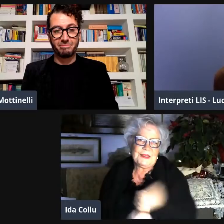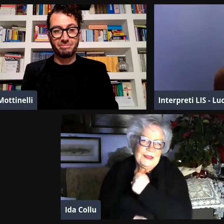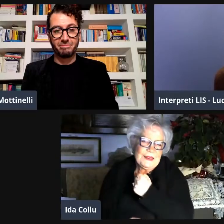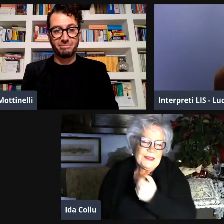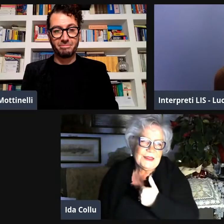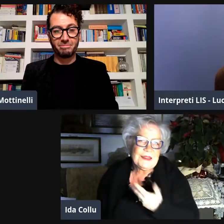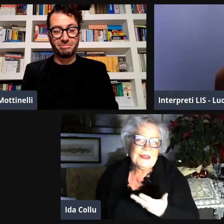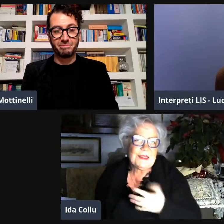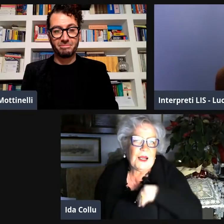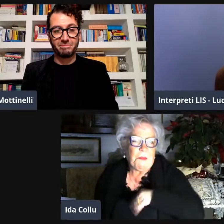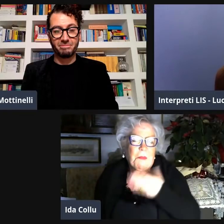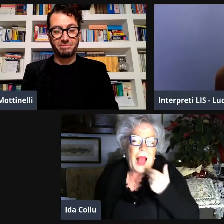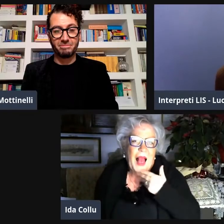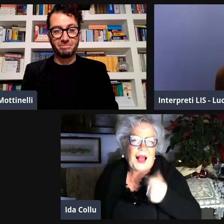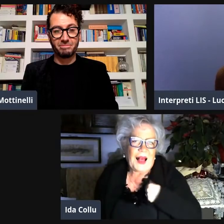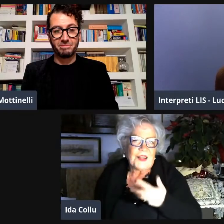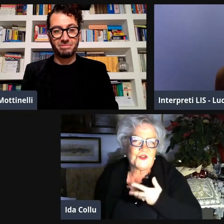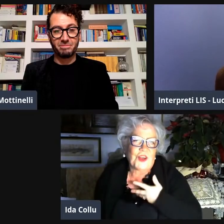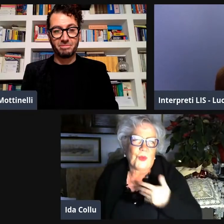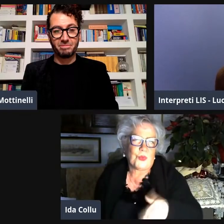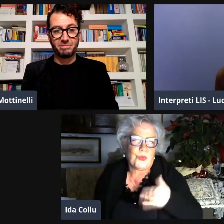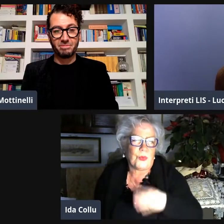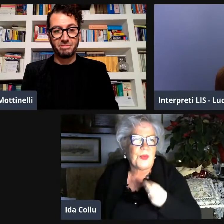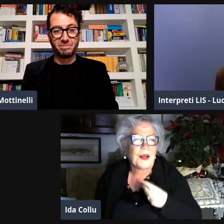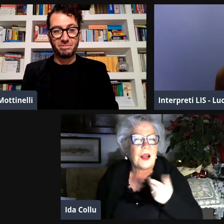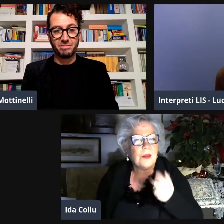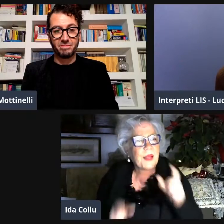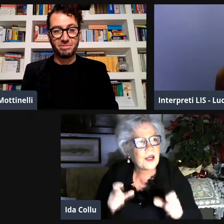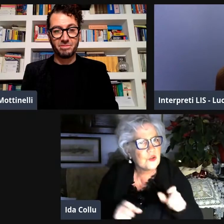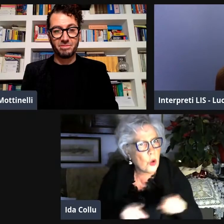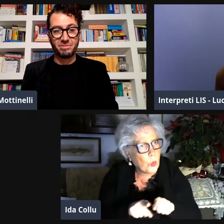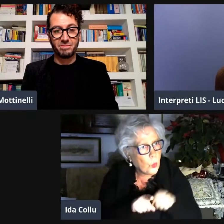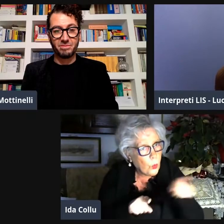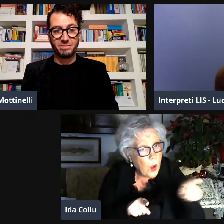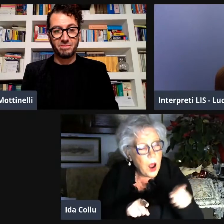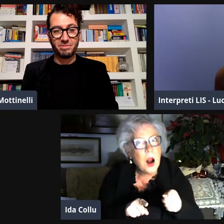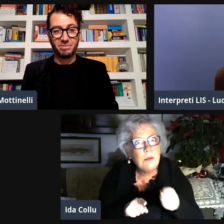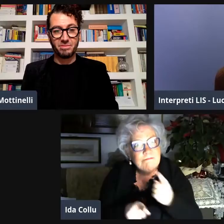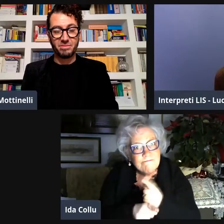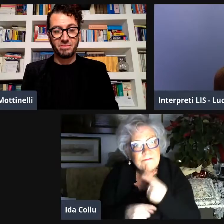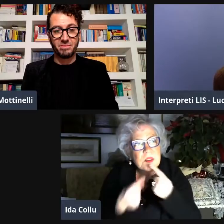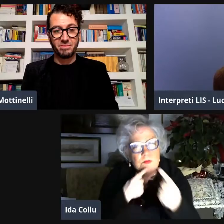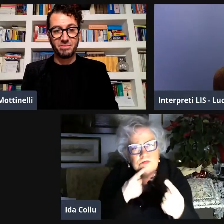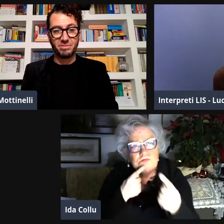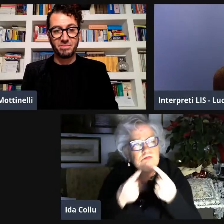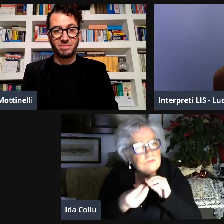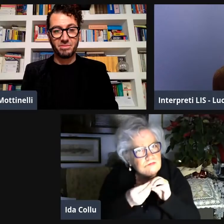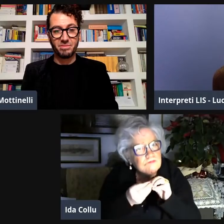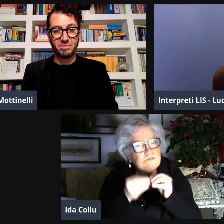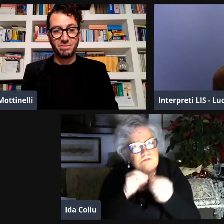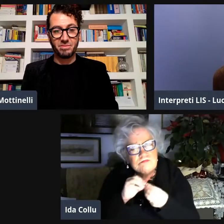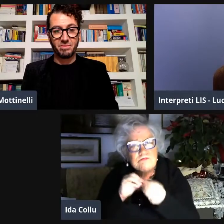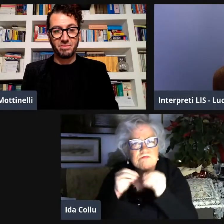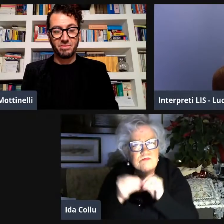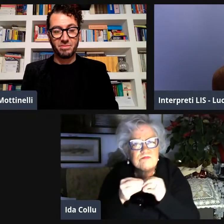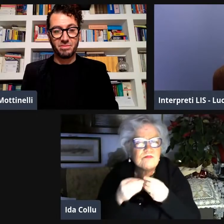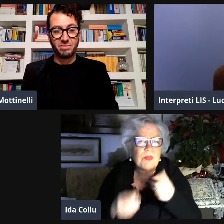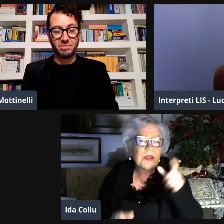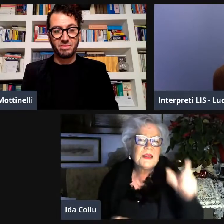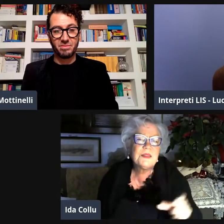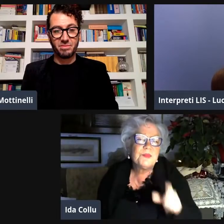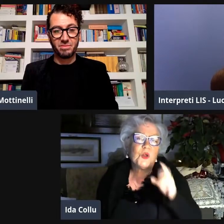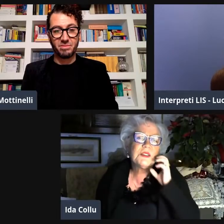Diciamo che c'è stato un genio in meno. Una persona importante in meno. Di cui io sento grandemente la mancanza. Perché c'è